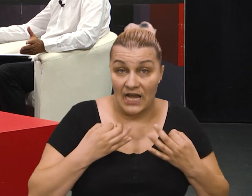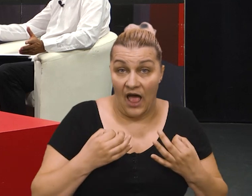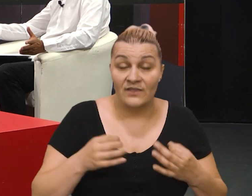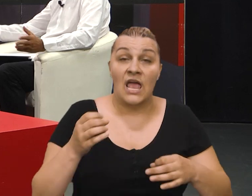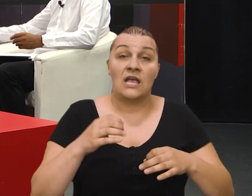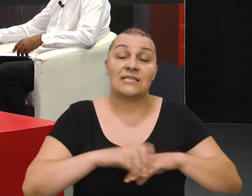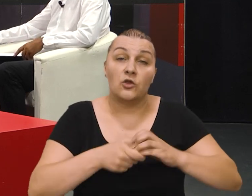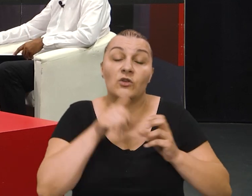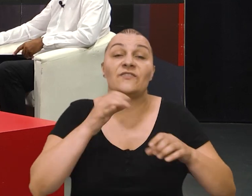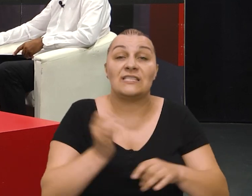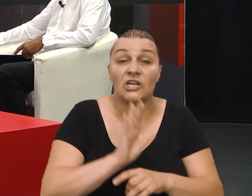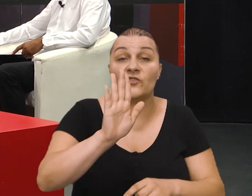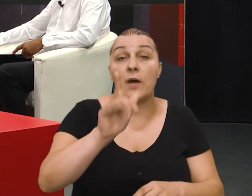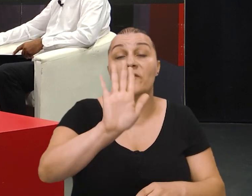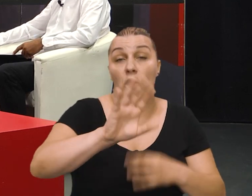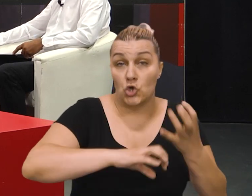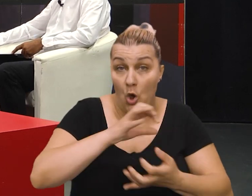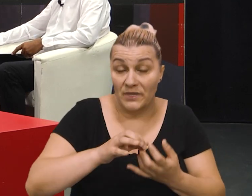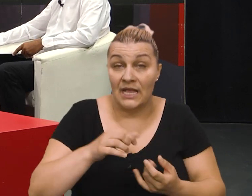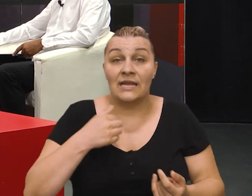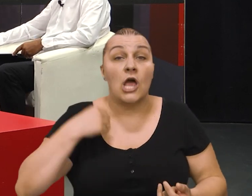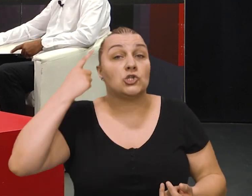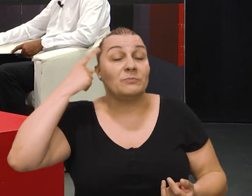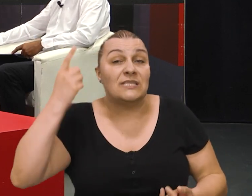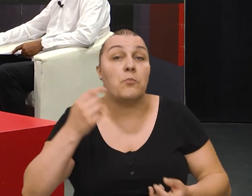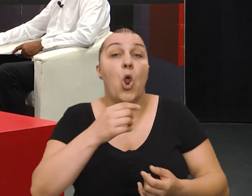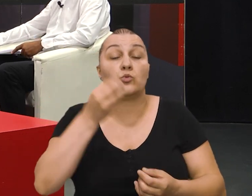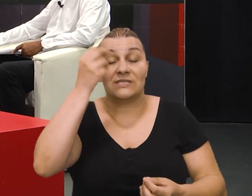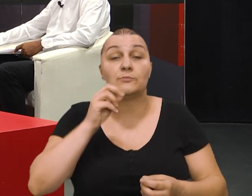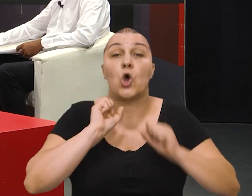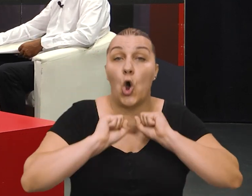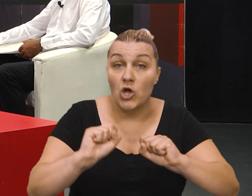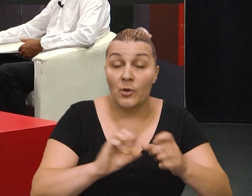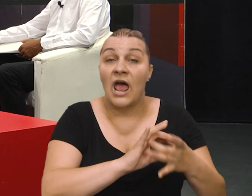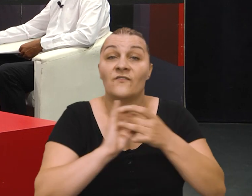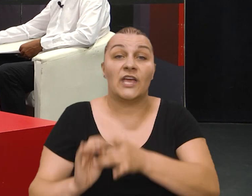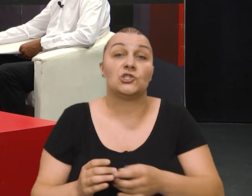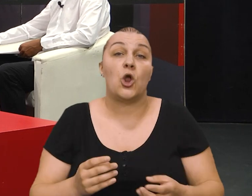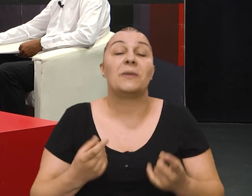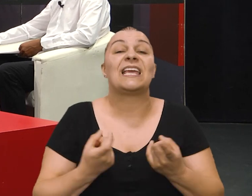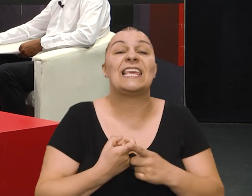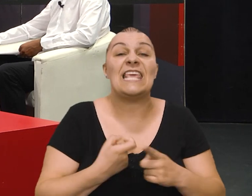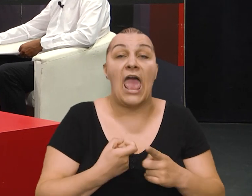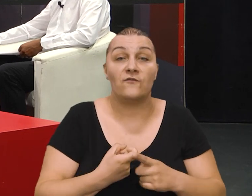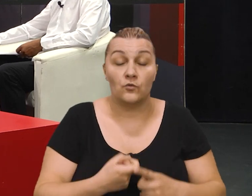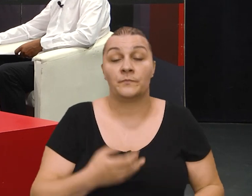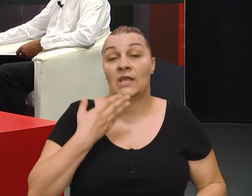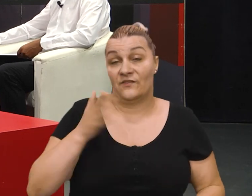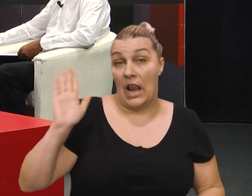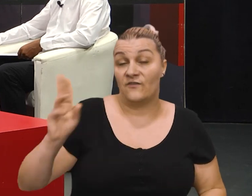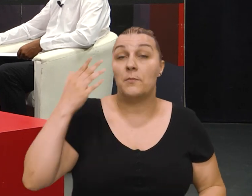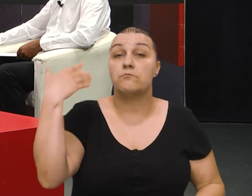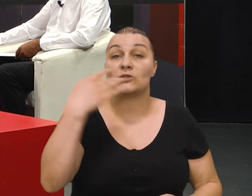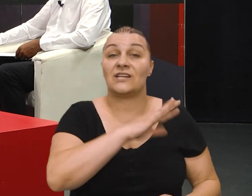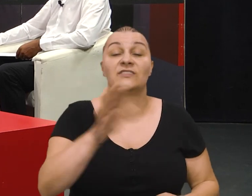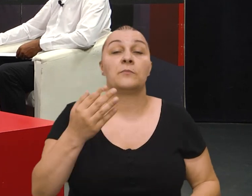sreće svog zadovoljstva vama vašoj obitelji i našem simbolu srpskog otpora vječno hrvatskom Kijevu Hvala vama